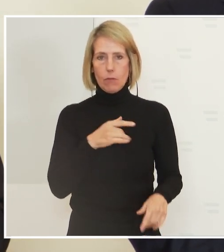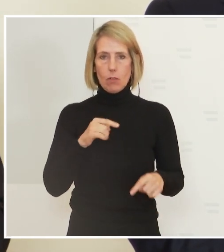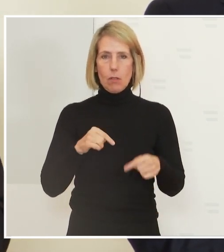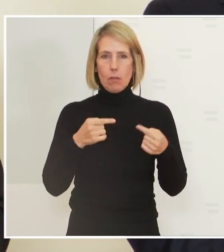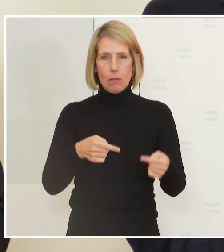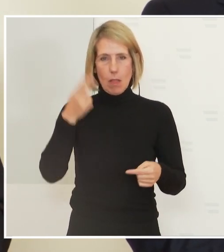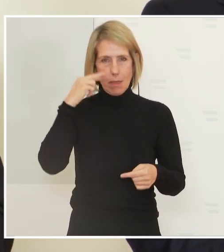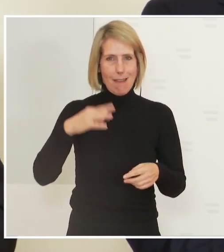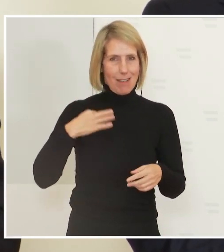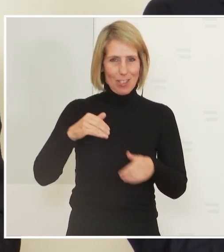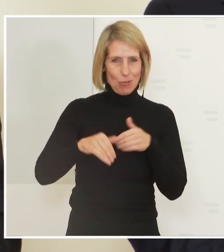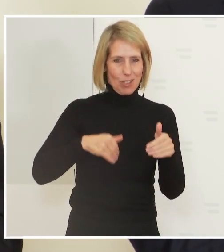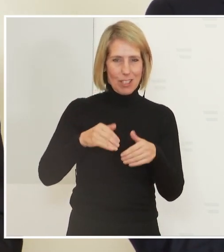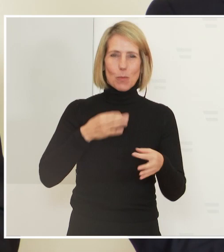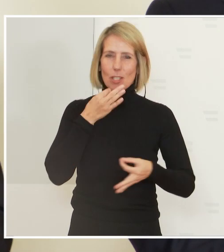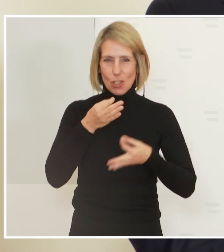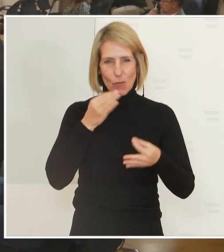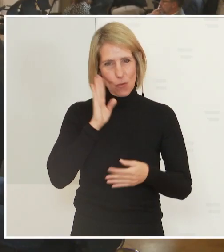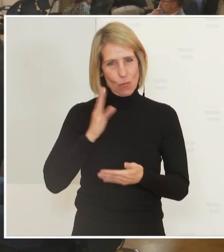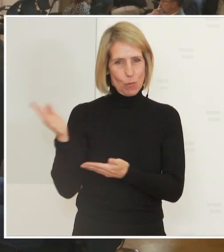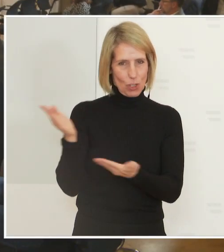dass der Herr Gesundheitsminister hier die Information gibt.